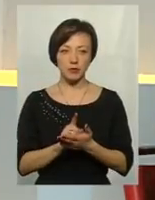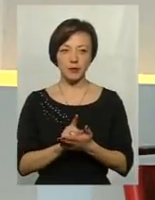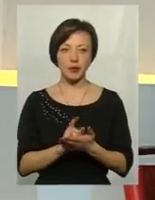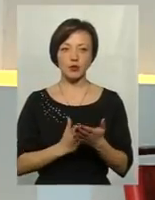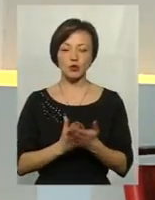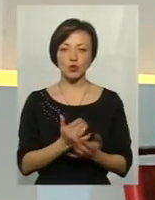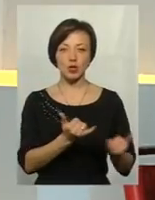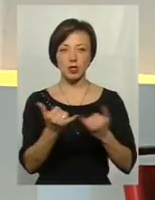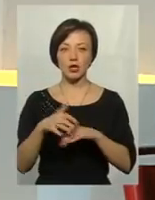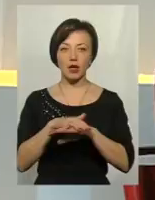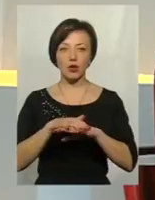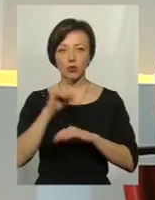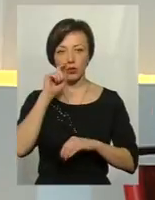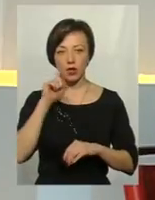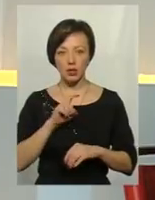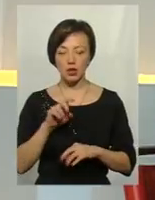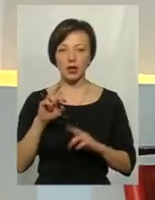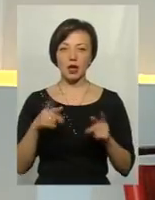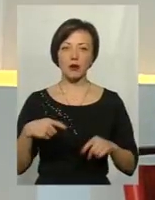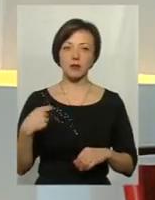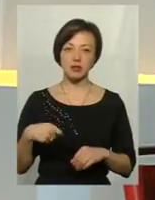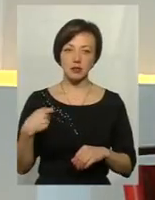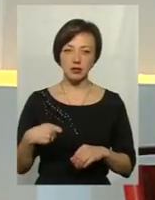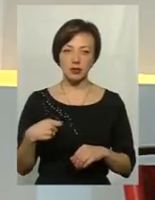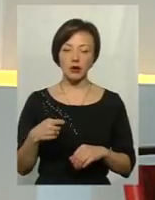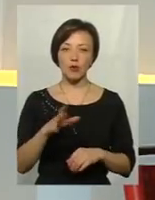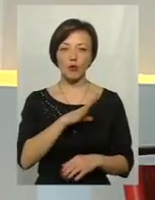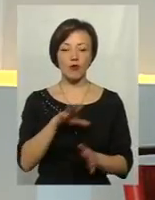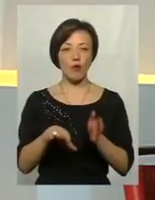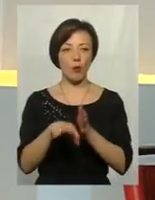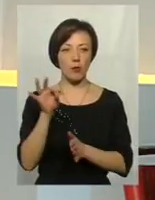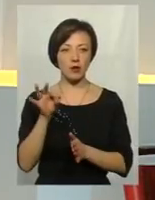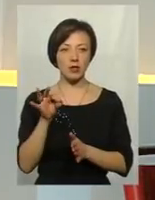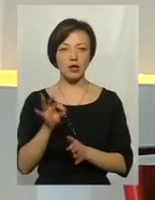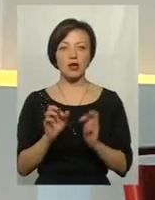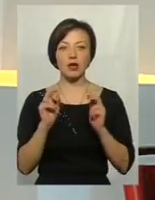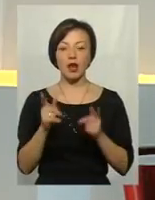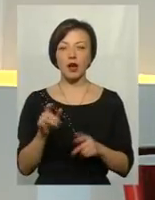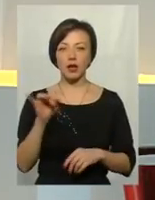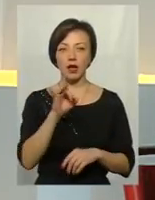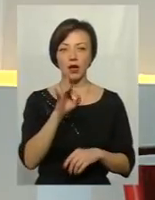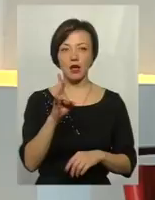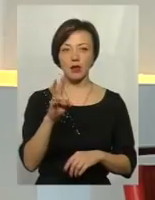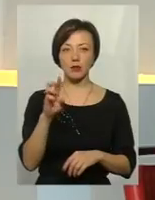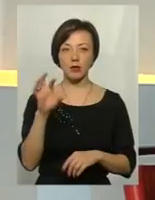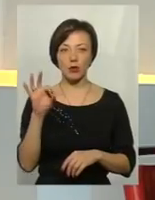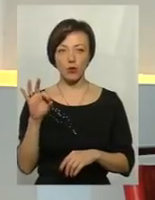служити народу України. Власне, як і президент, який був обраним, власне, як РНБО,